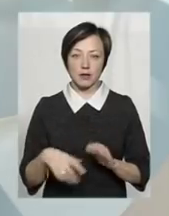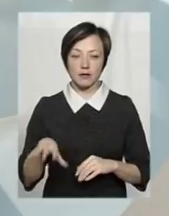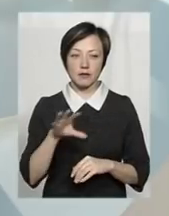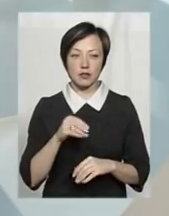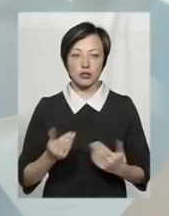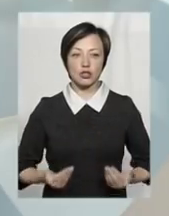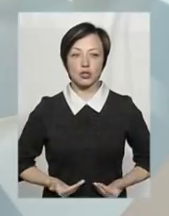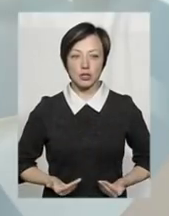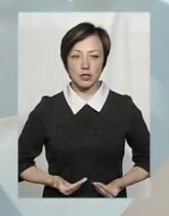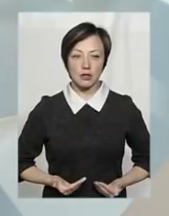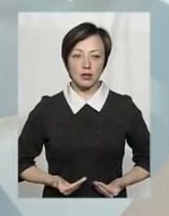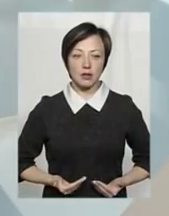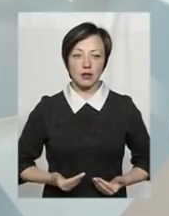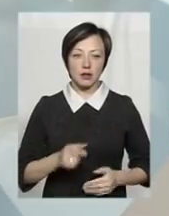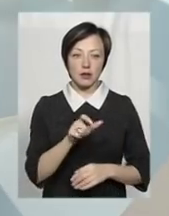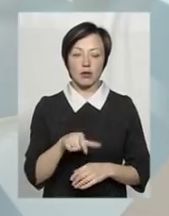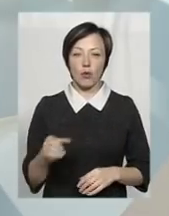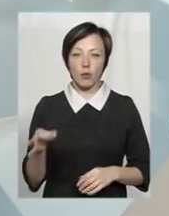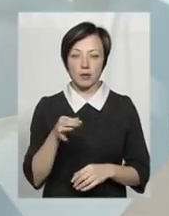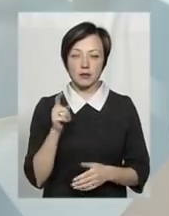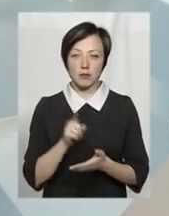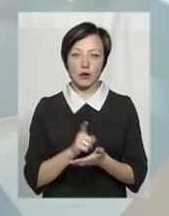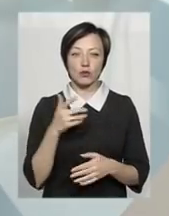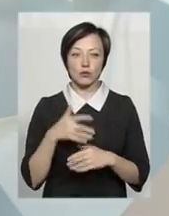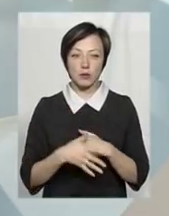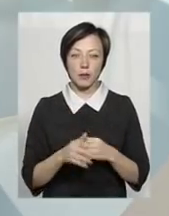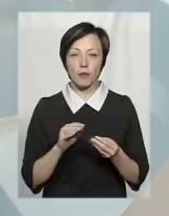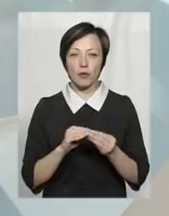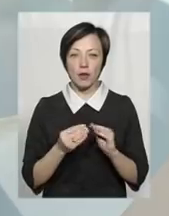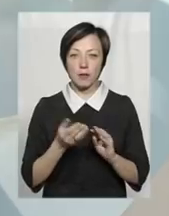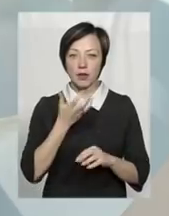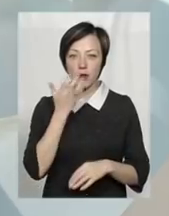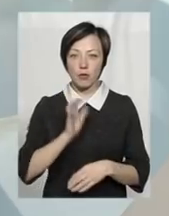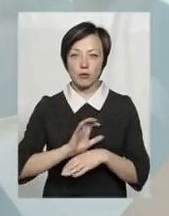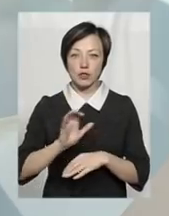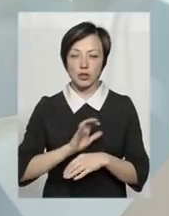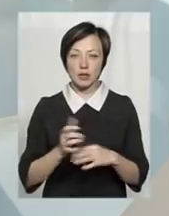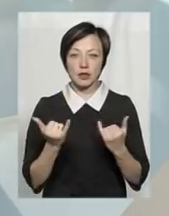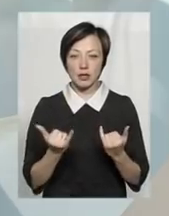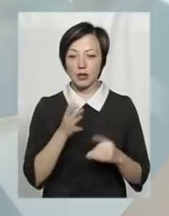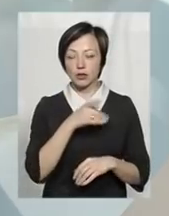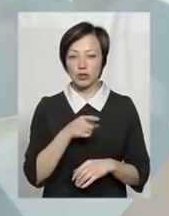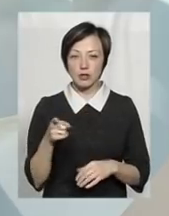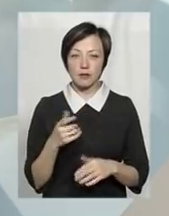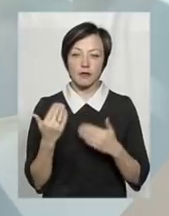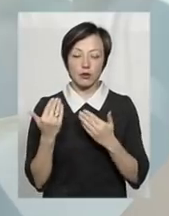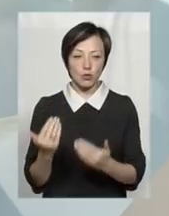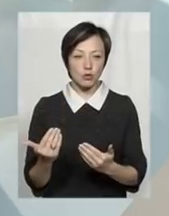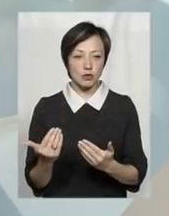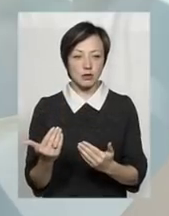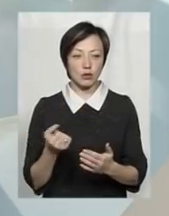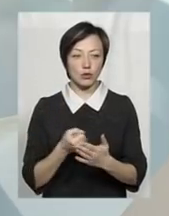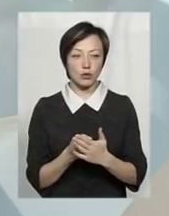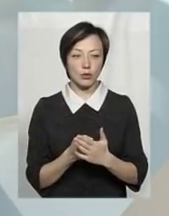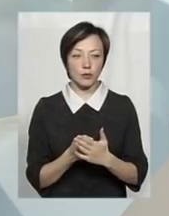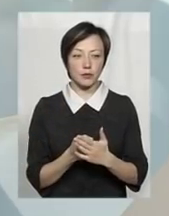жителі області мають розуміти, що проблеми теплопостачання на даний час відносяться сугубо до